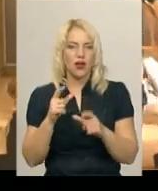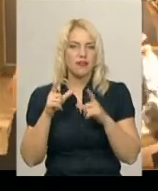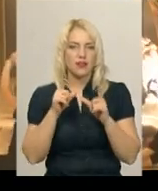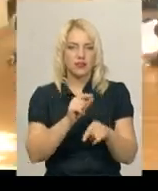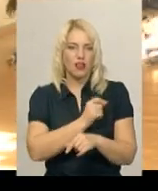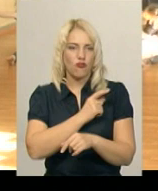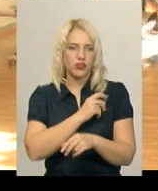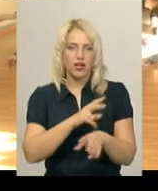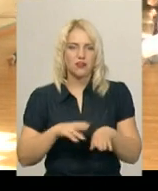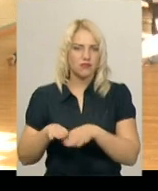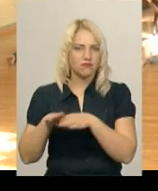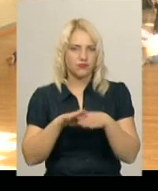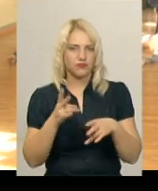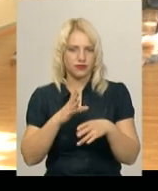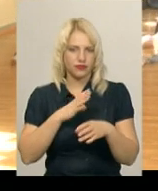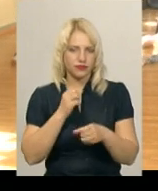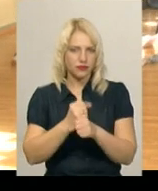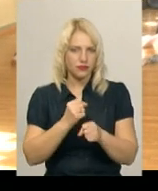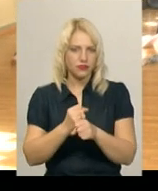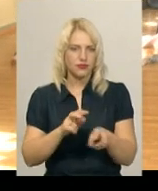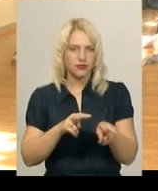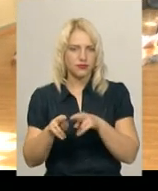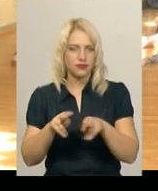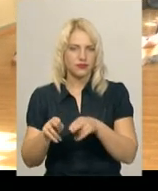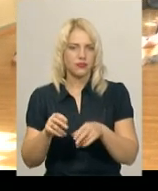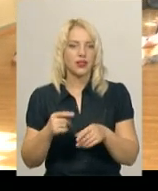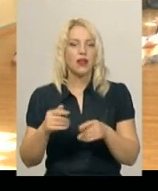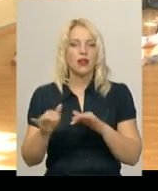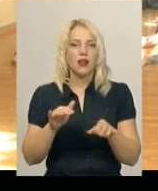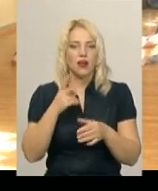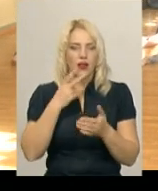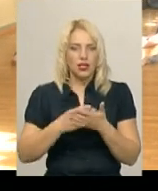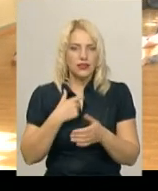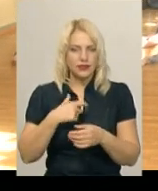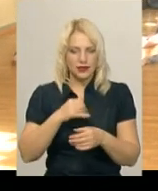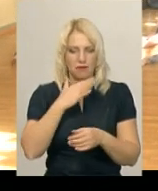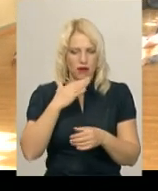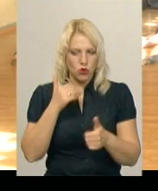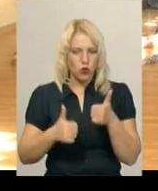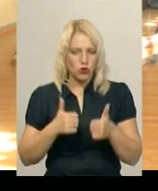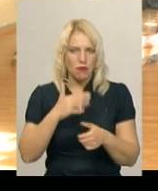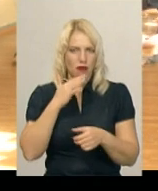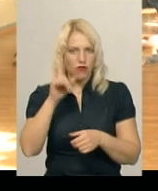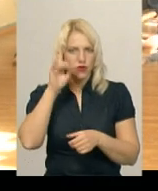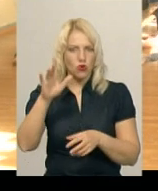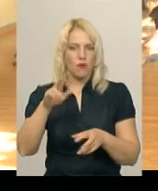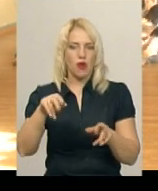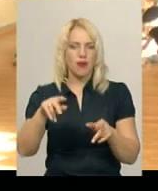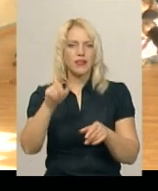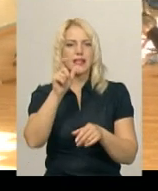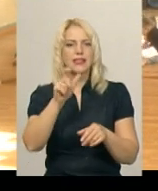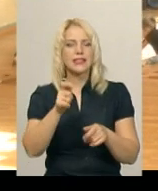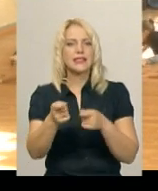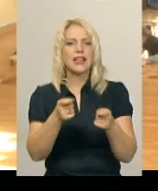були як один. Дуже багато конкуренцій, дуже багато відомих танцорів, які там посідали, вигривали